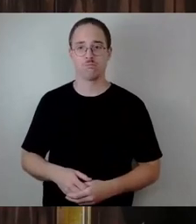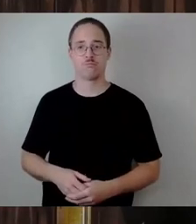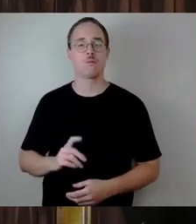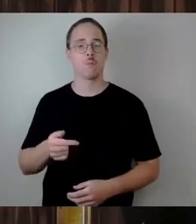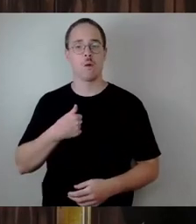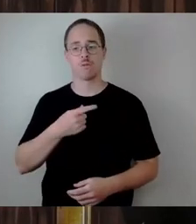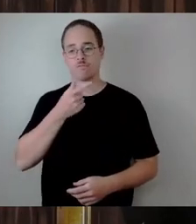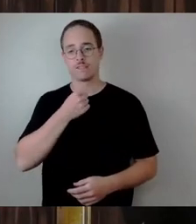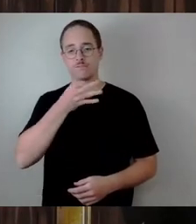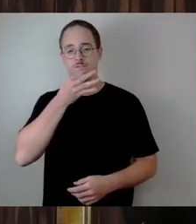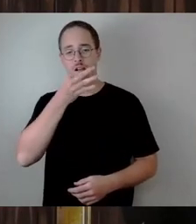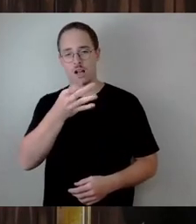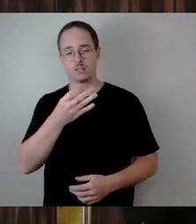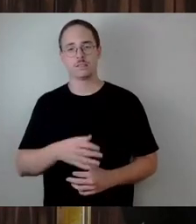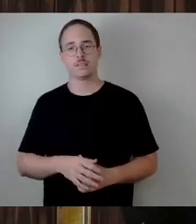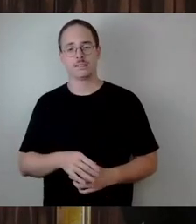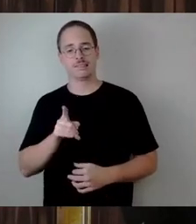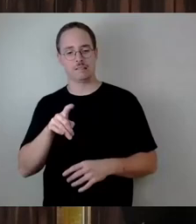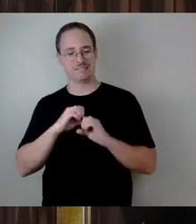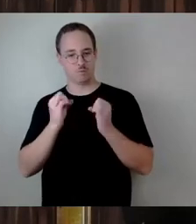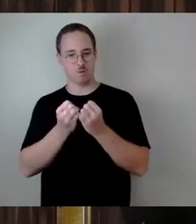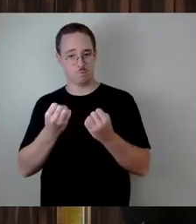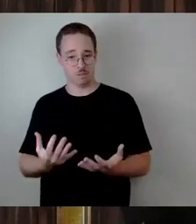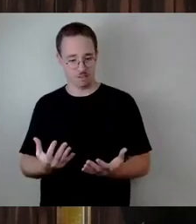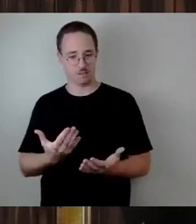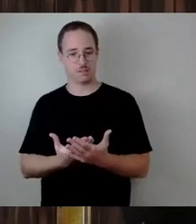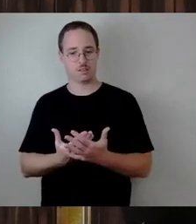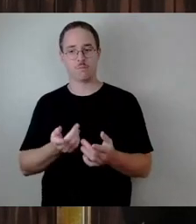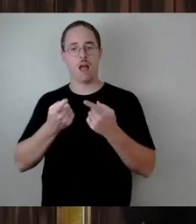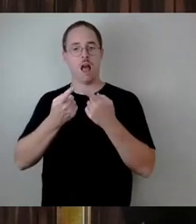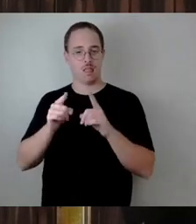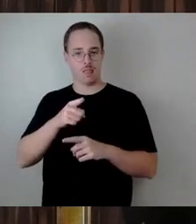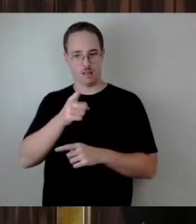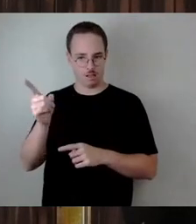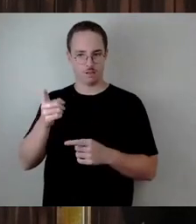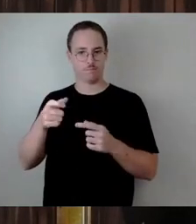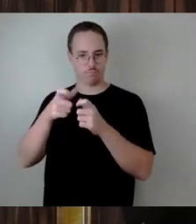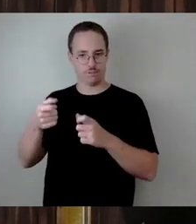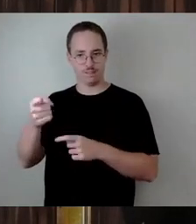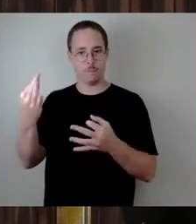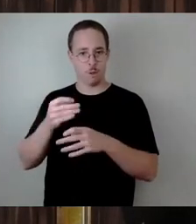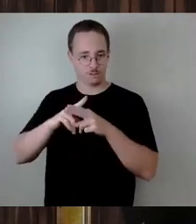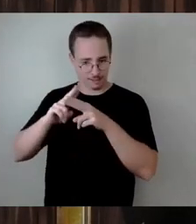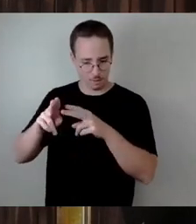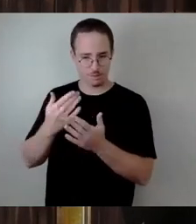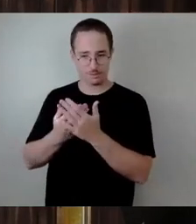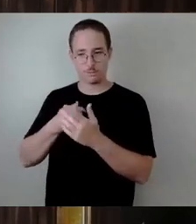Situation Sonderprüfungen an den anderen sanierungsbedürftigen Brücken geplant sind.